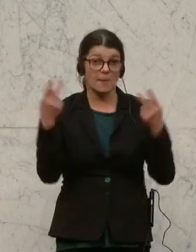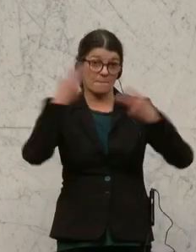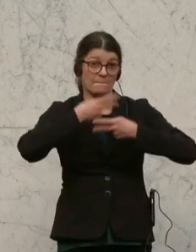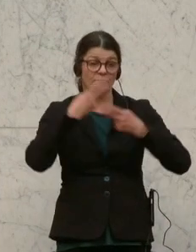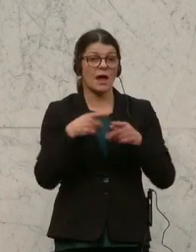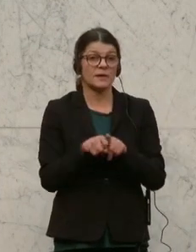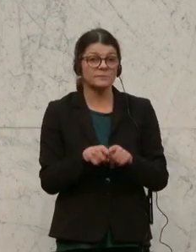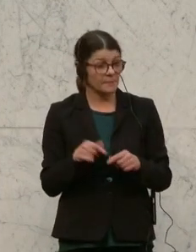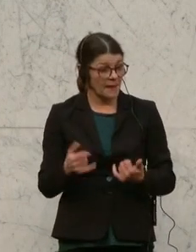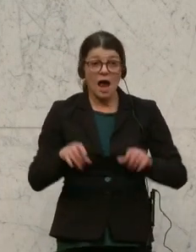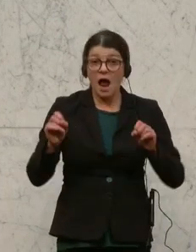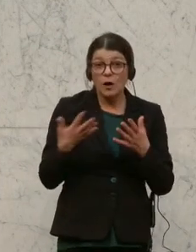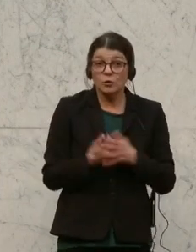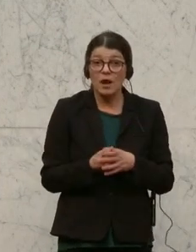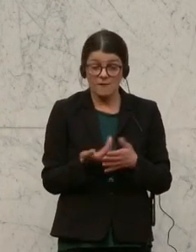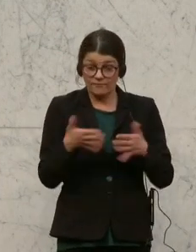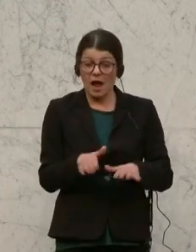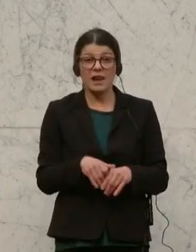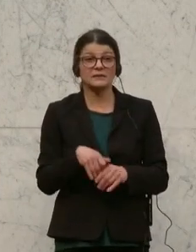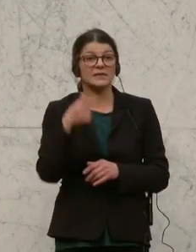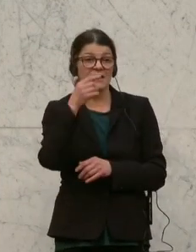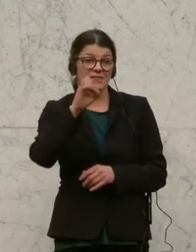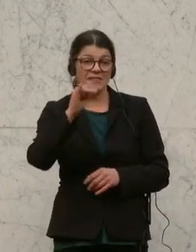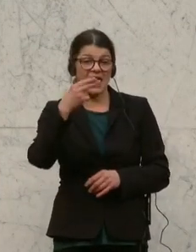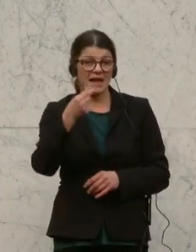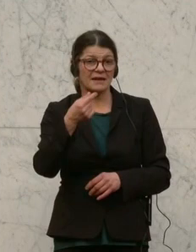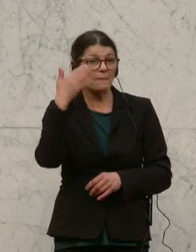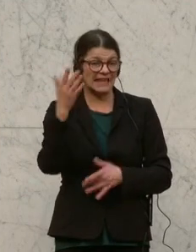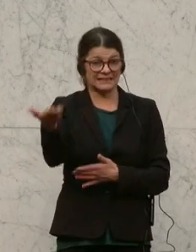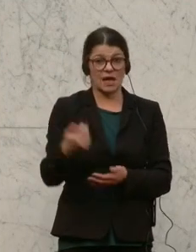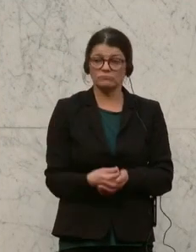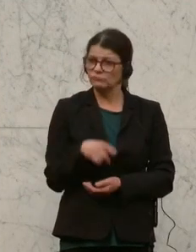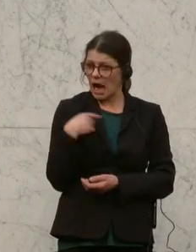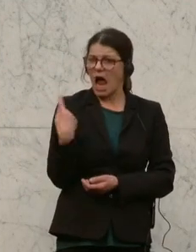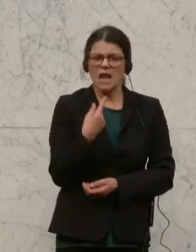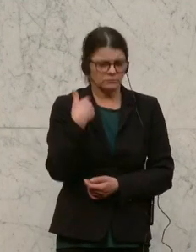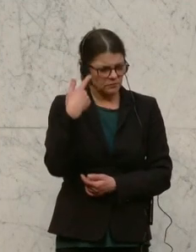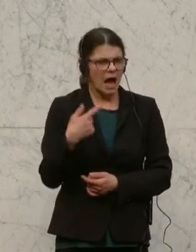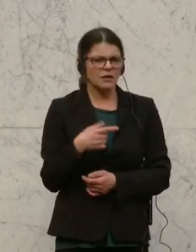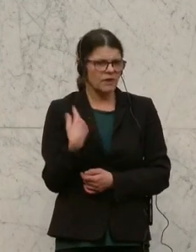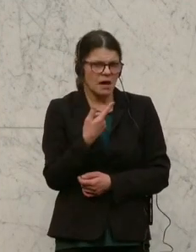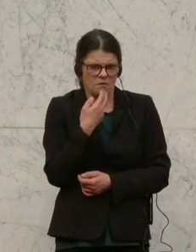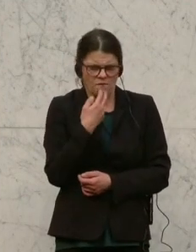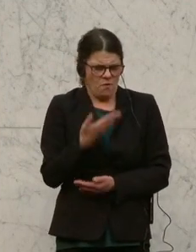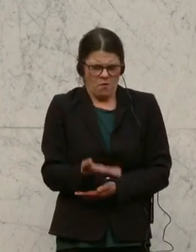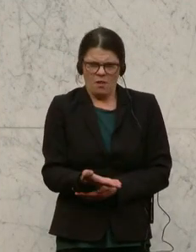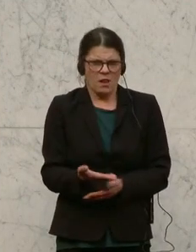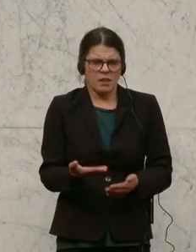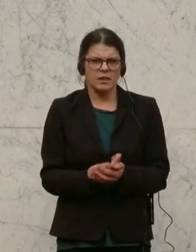auch zum aktuellen Fall Teichtmeistern. Wir alle, das nehme ich allen hier ab, wollen das